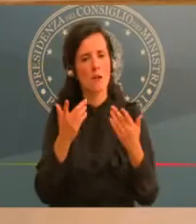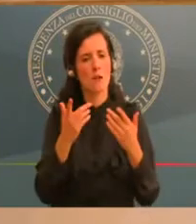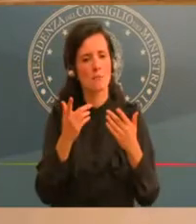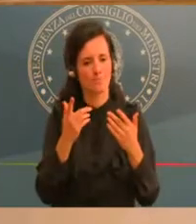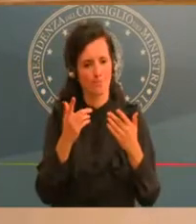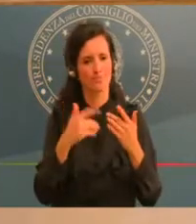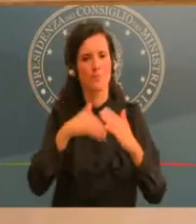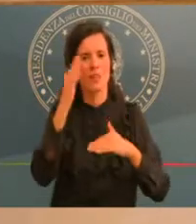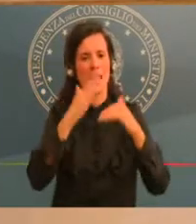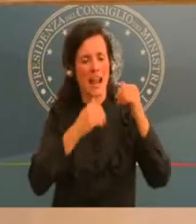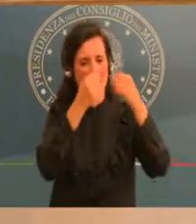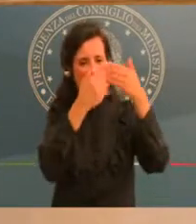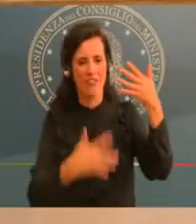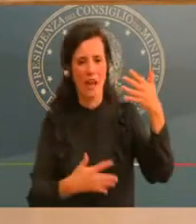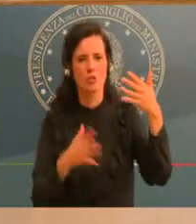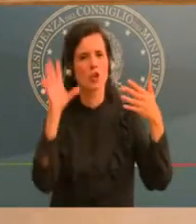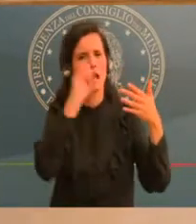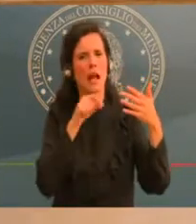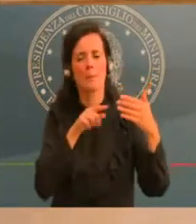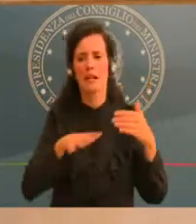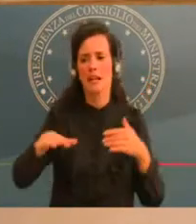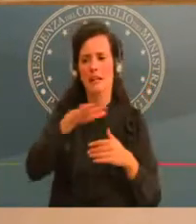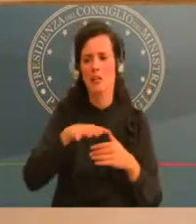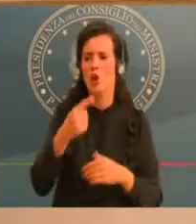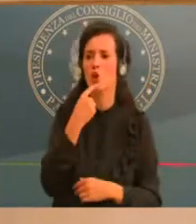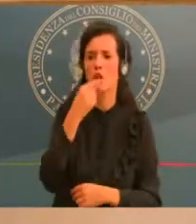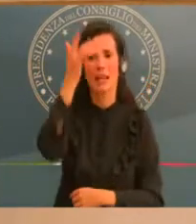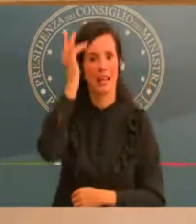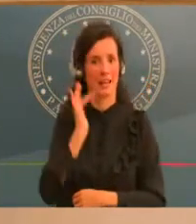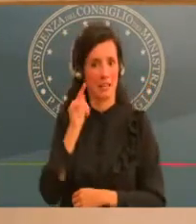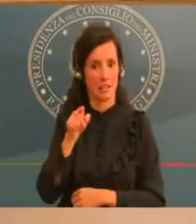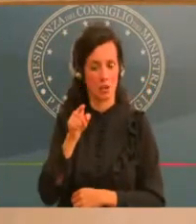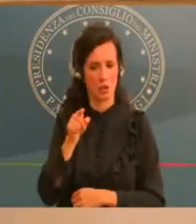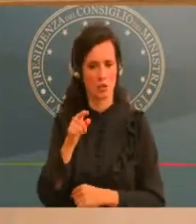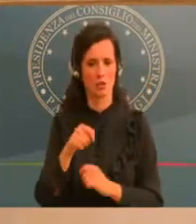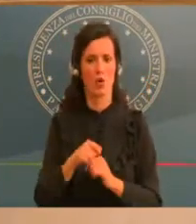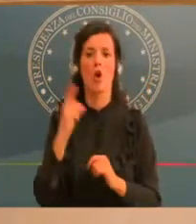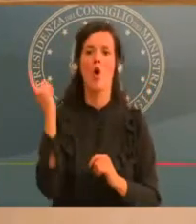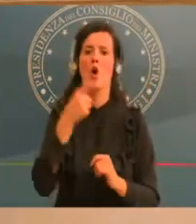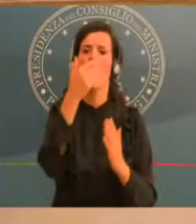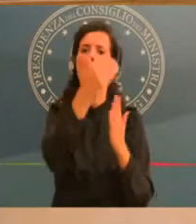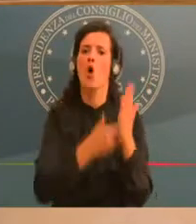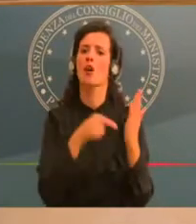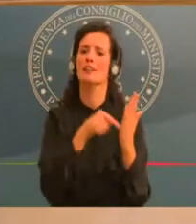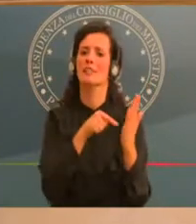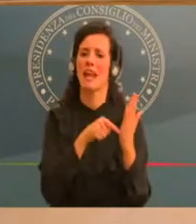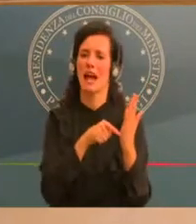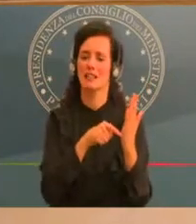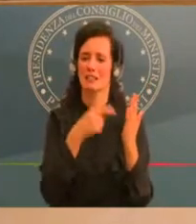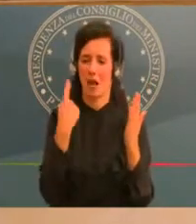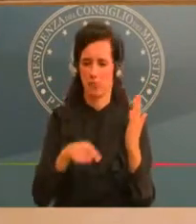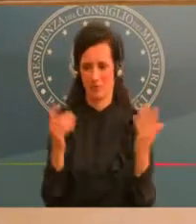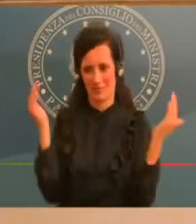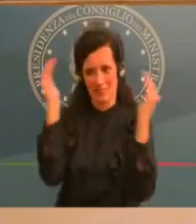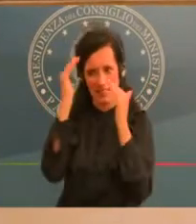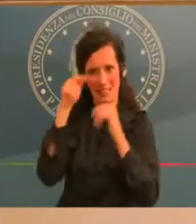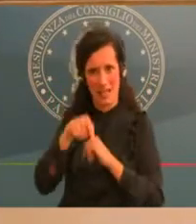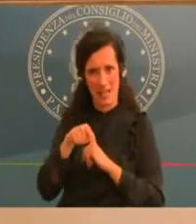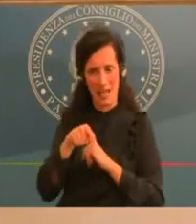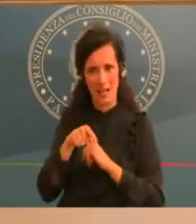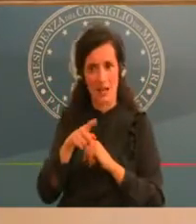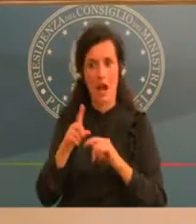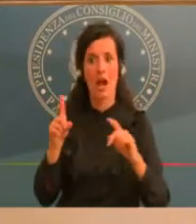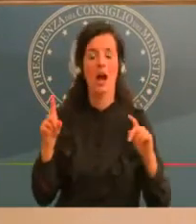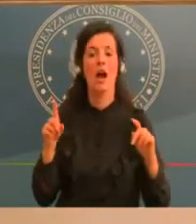sera è quello della scorsa settimana con i dati del 19-25 ottobre o ce n'è uno nuovo di oggi perché il